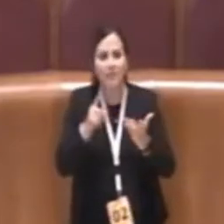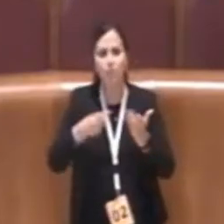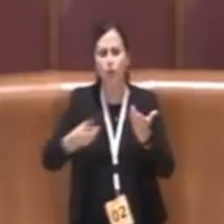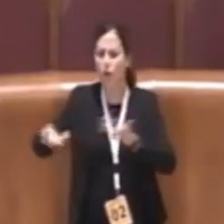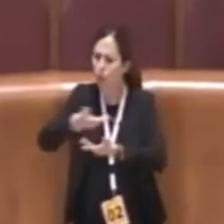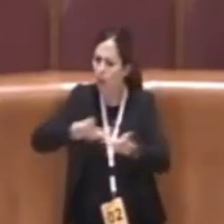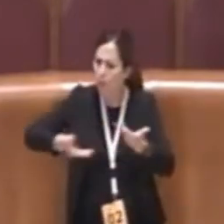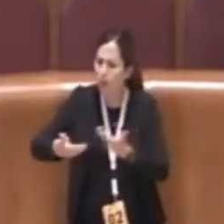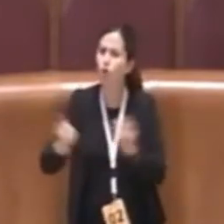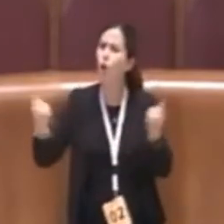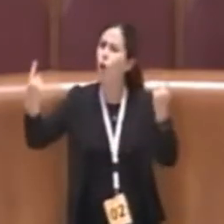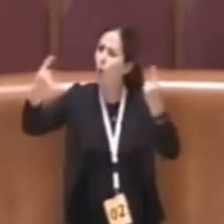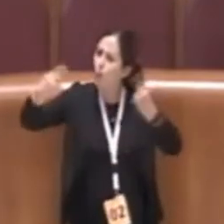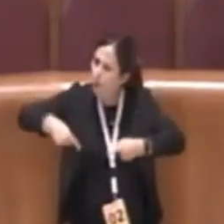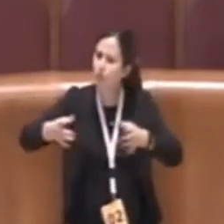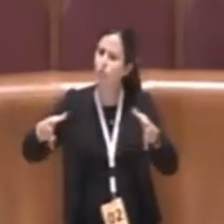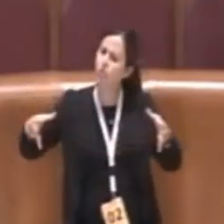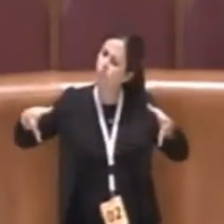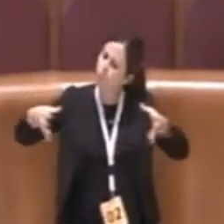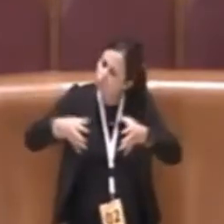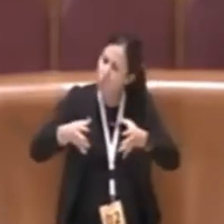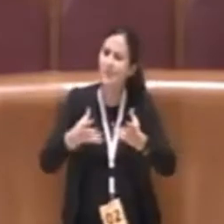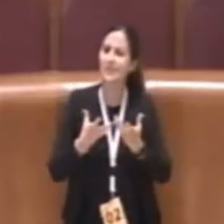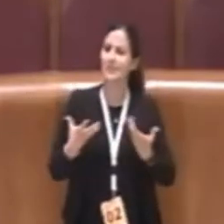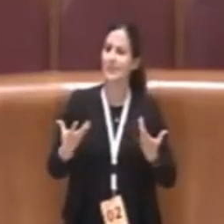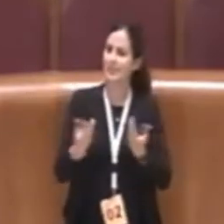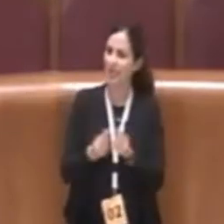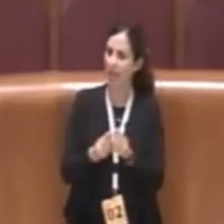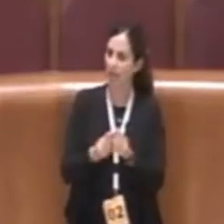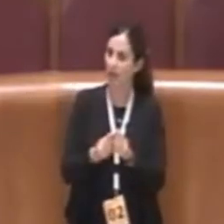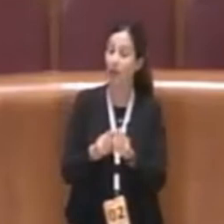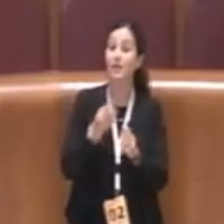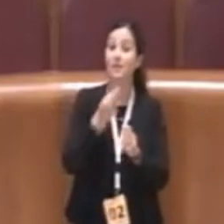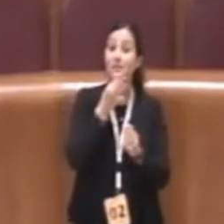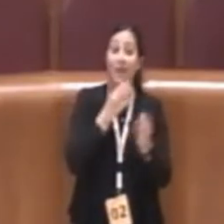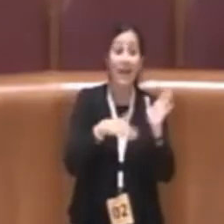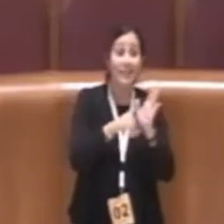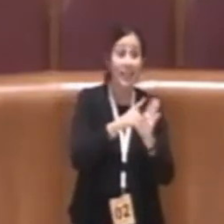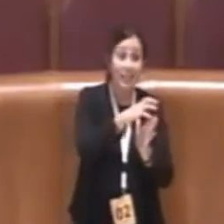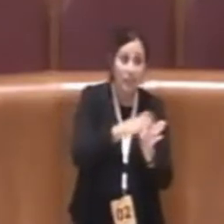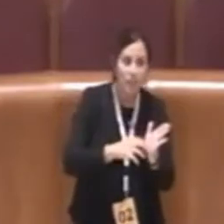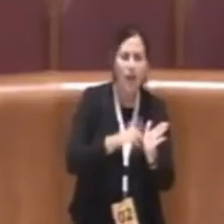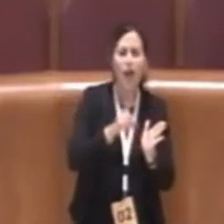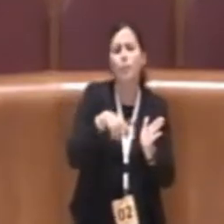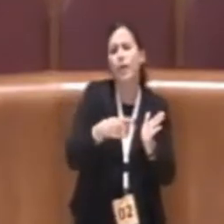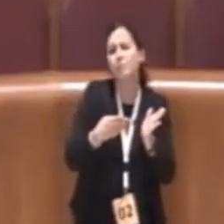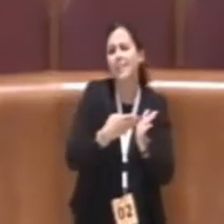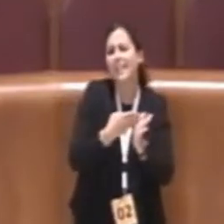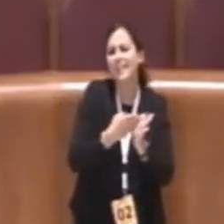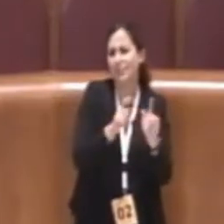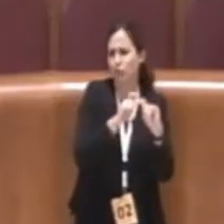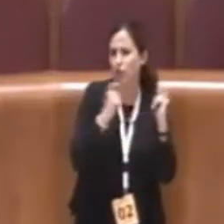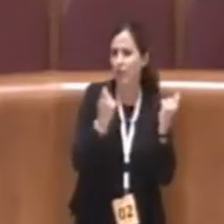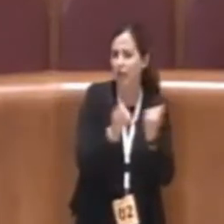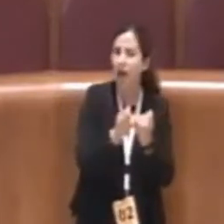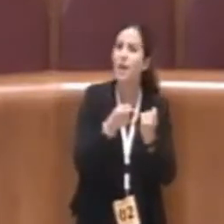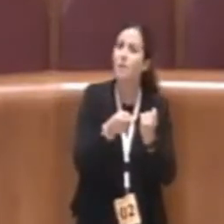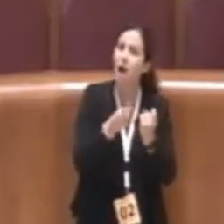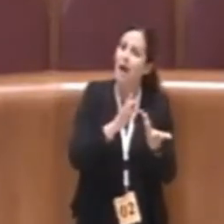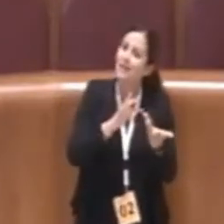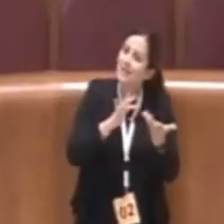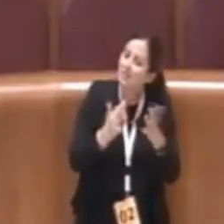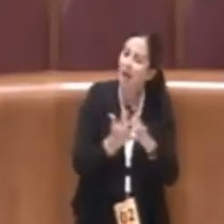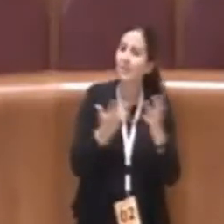questa una delibera di indirizzo già segnasse una strada precisa dalla quale gli uffici non possono